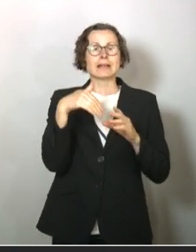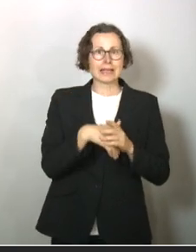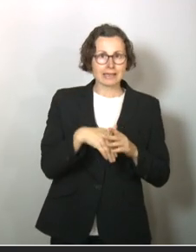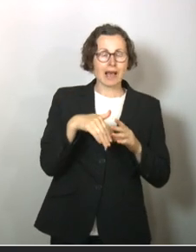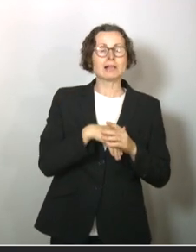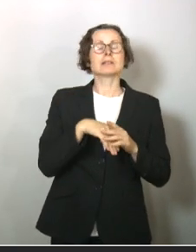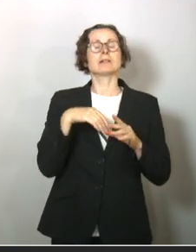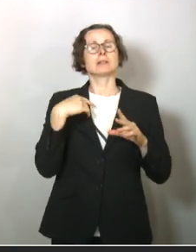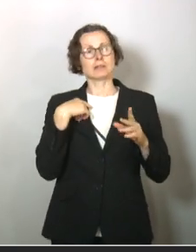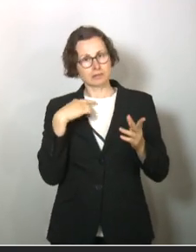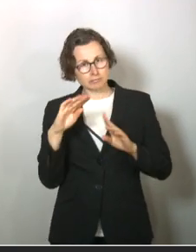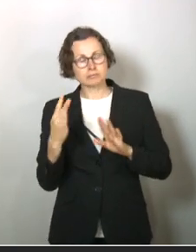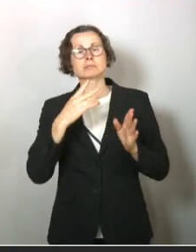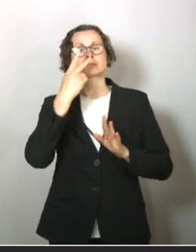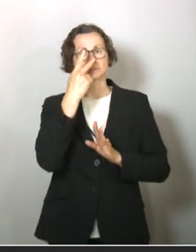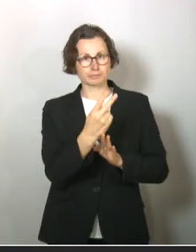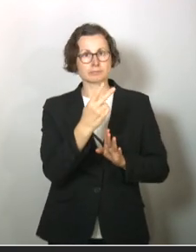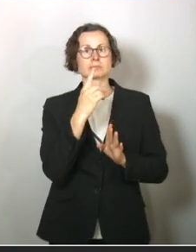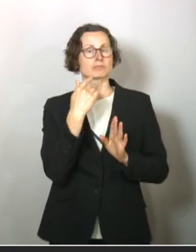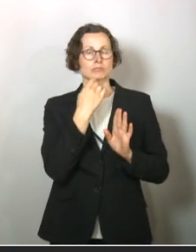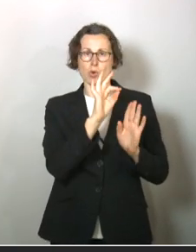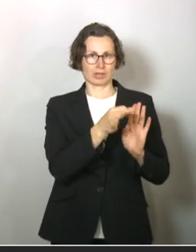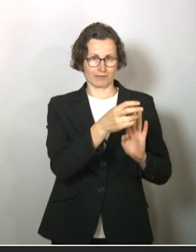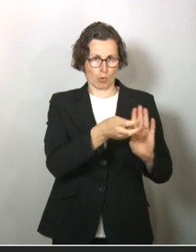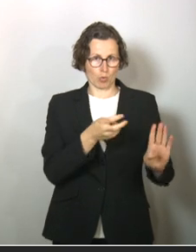alles ganz genauso, aber ähnlich, das will ich nicht wiederholen.